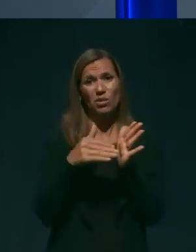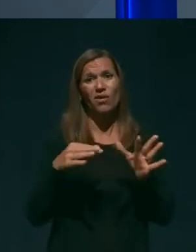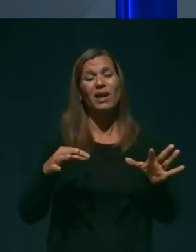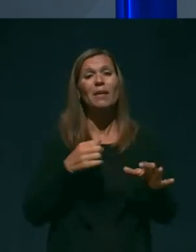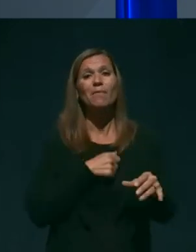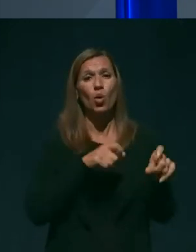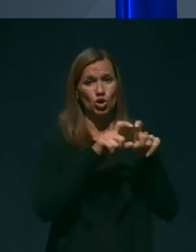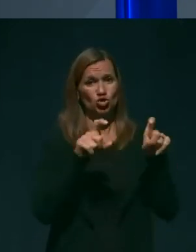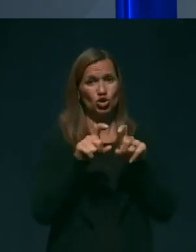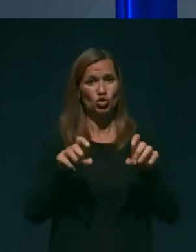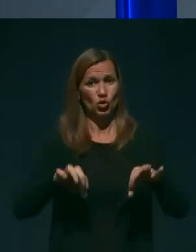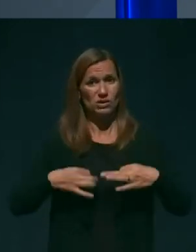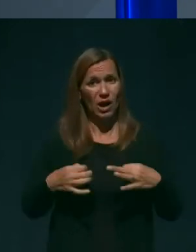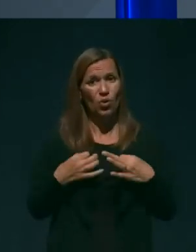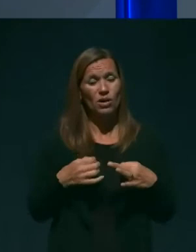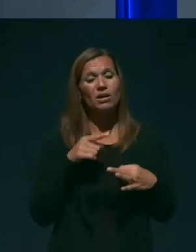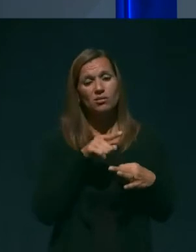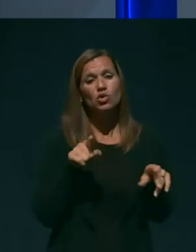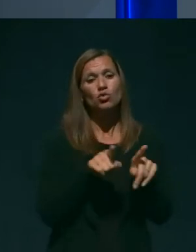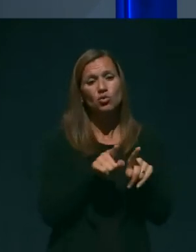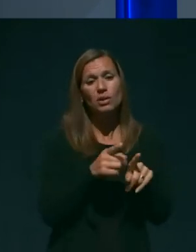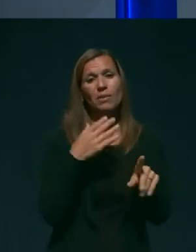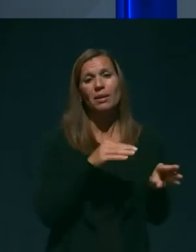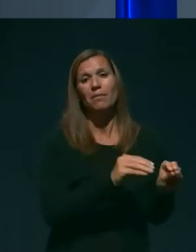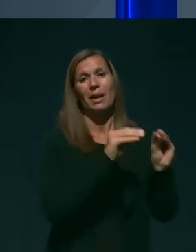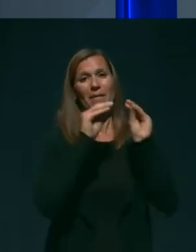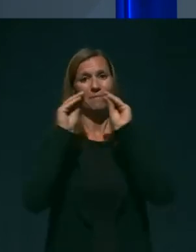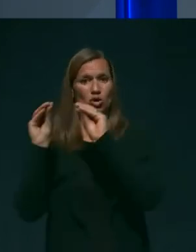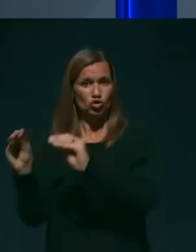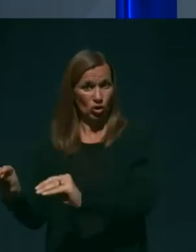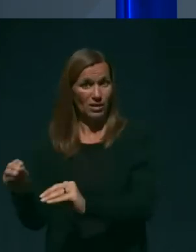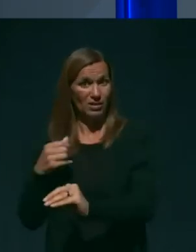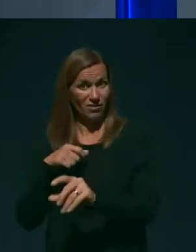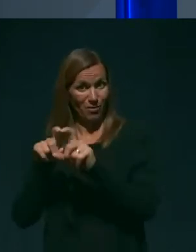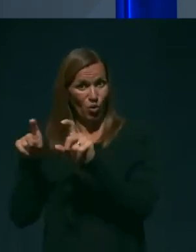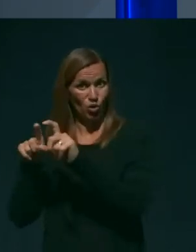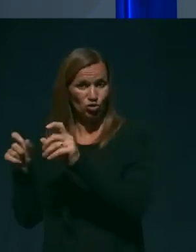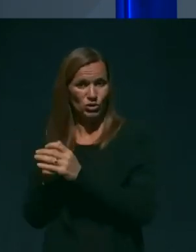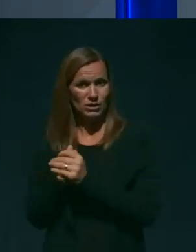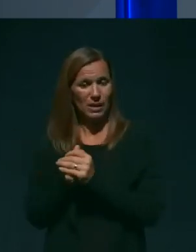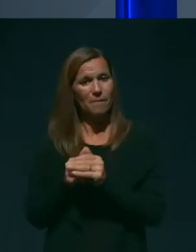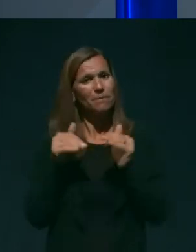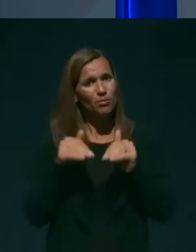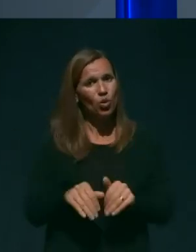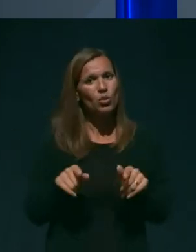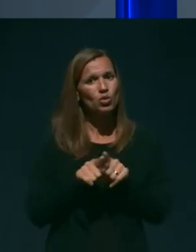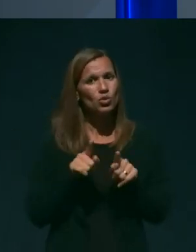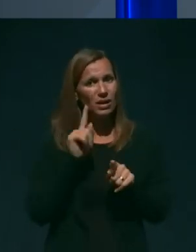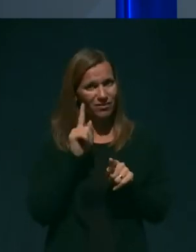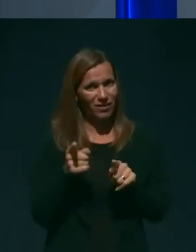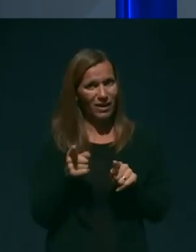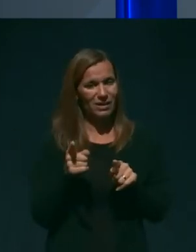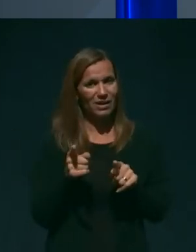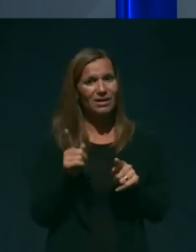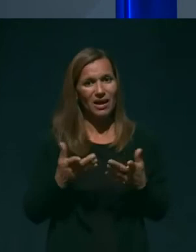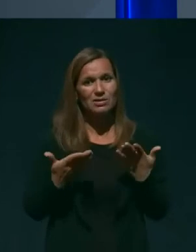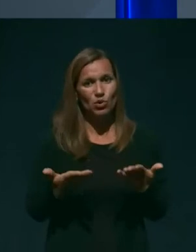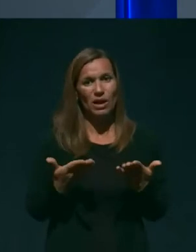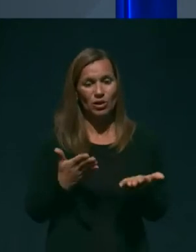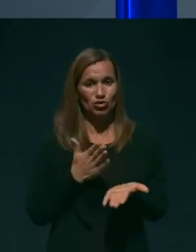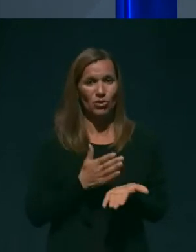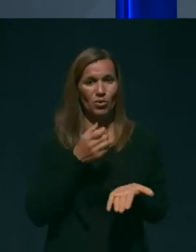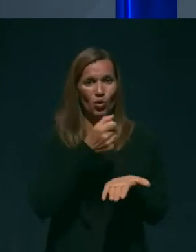premeščeni. In morda je treba vedeti ob tem tudi to, kar je bilo danes tudi že povdarjeno, da